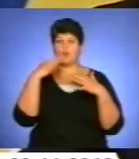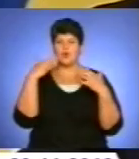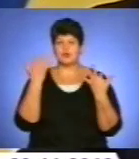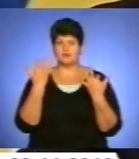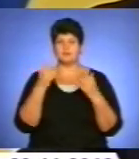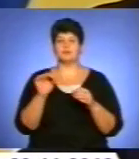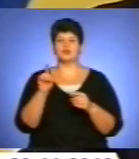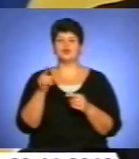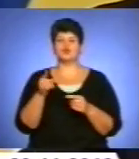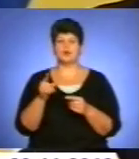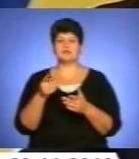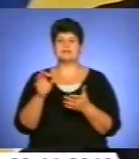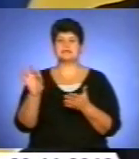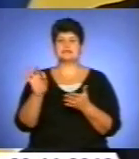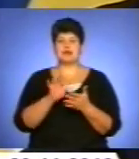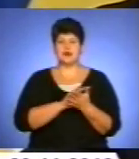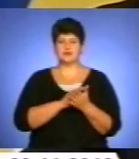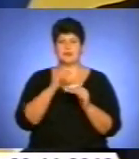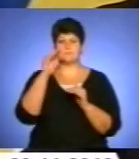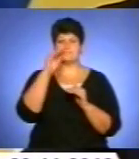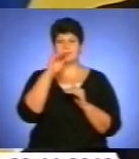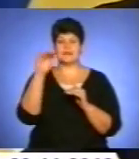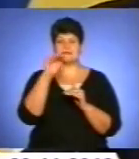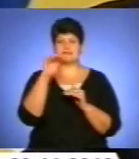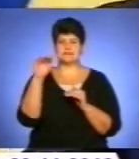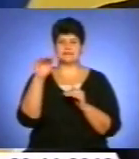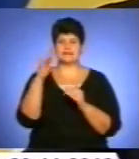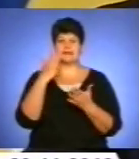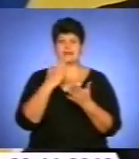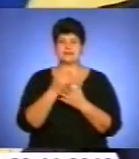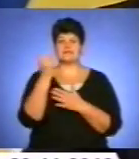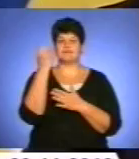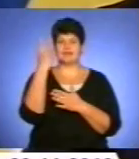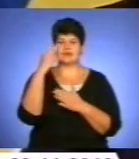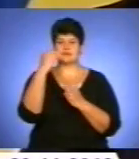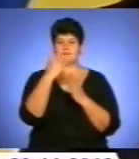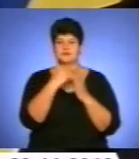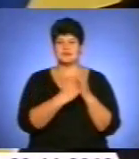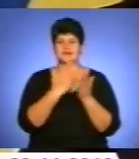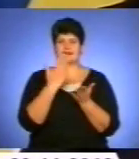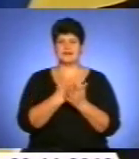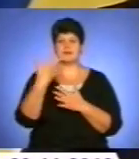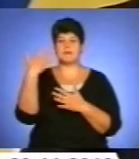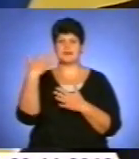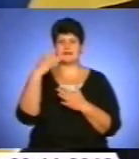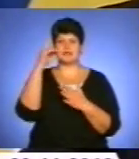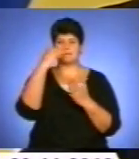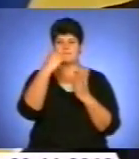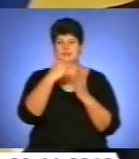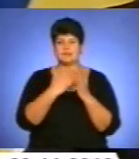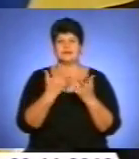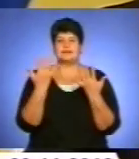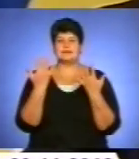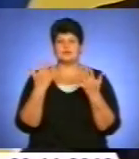позиції, скажімо, є і 12 позицій, є і 50 позицій, є і нескільки